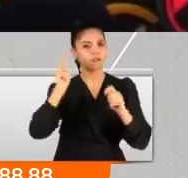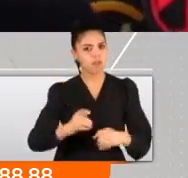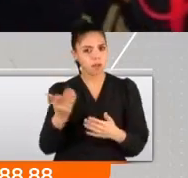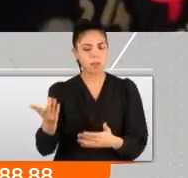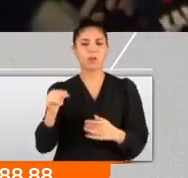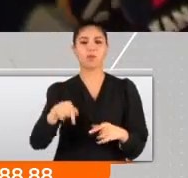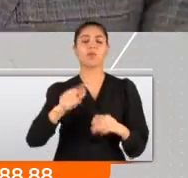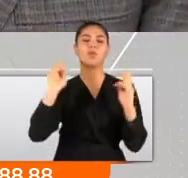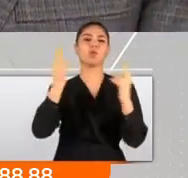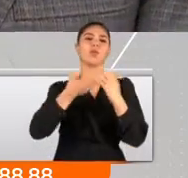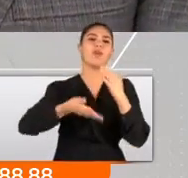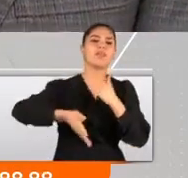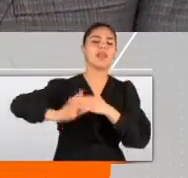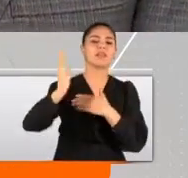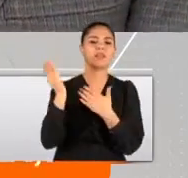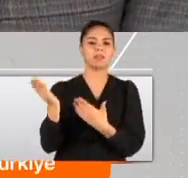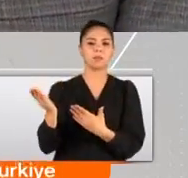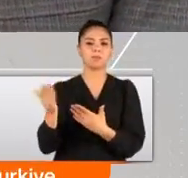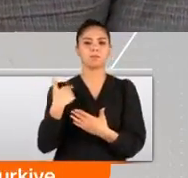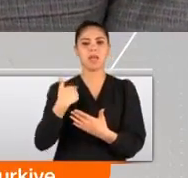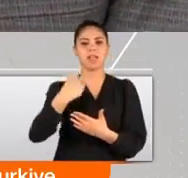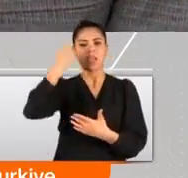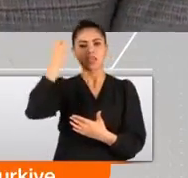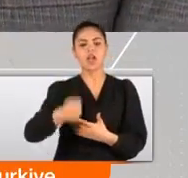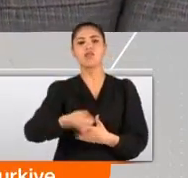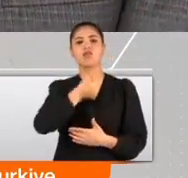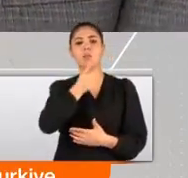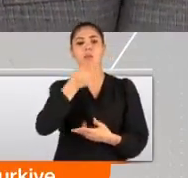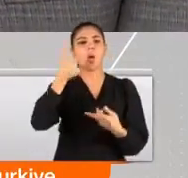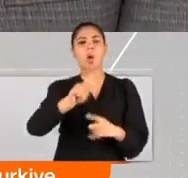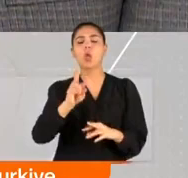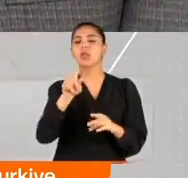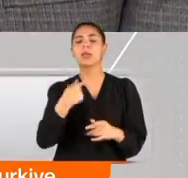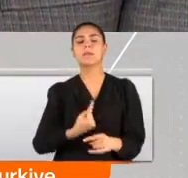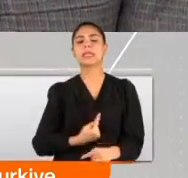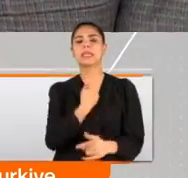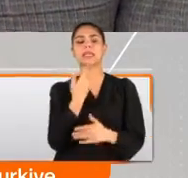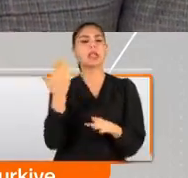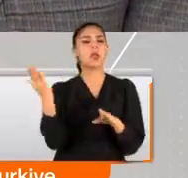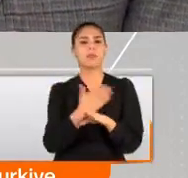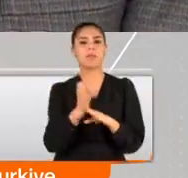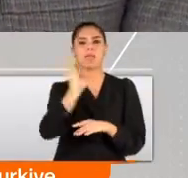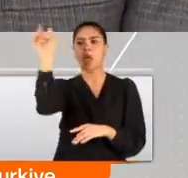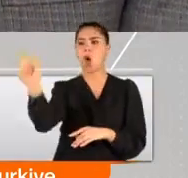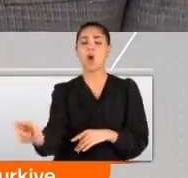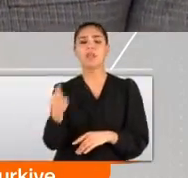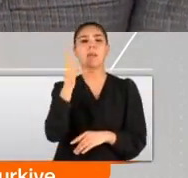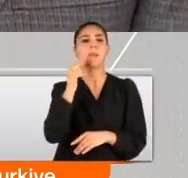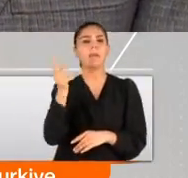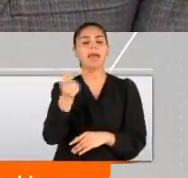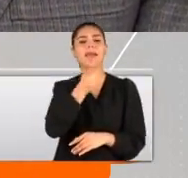ve bu dünyadan göçtü. Ben öz abimi, öz babamı kaybetmiş kadar mütesirim. Çünkü Özdemir Bey gerçekten